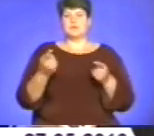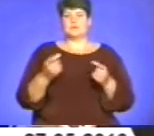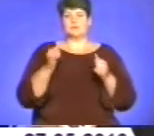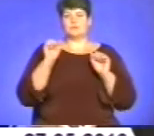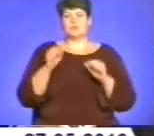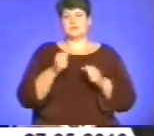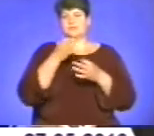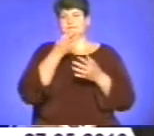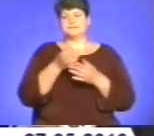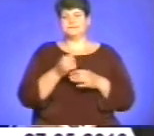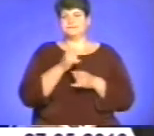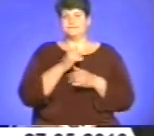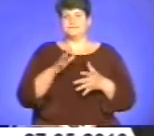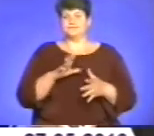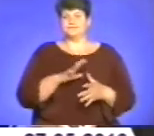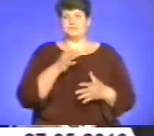воно назвеш, так,